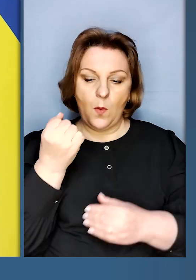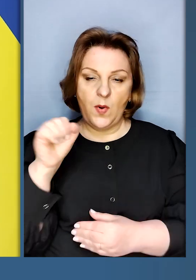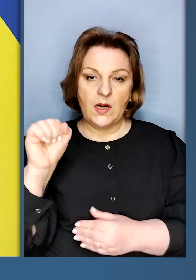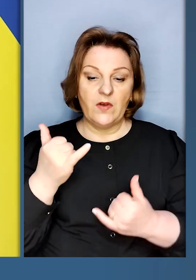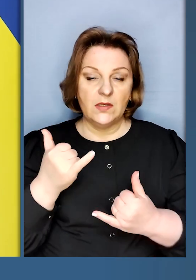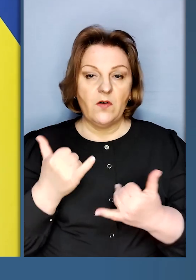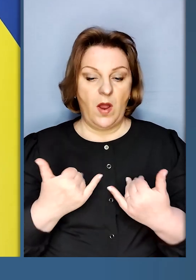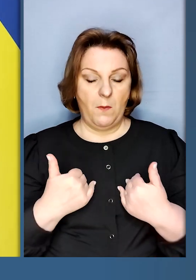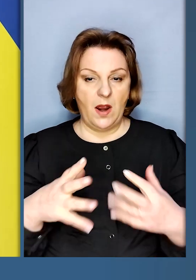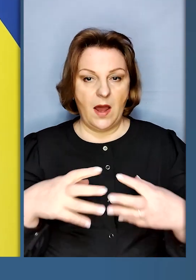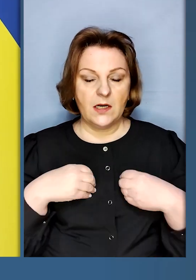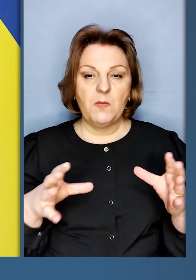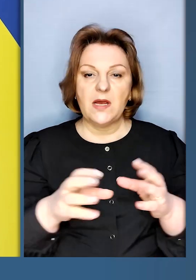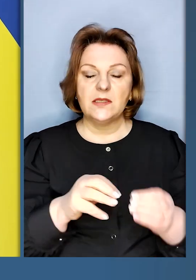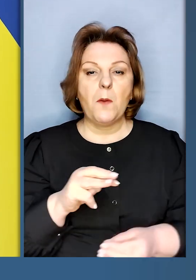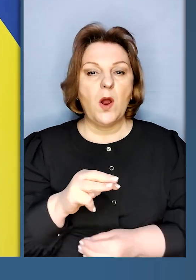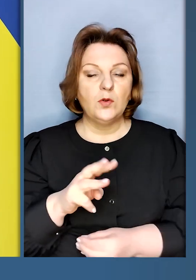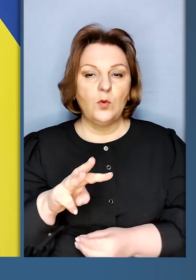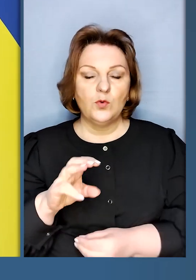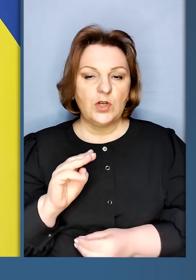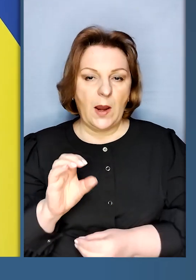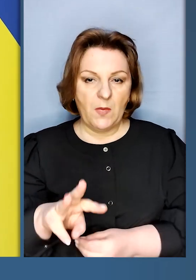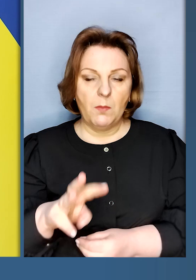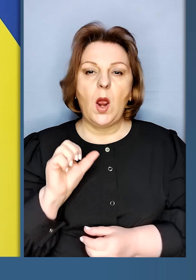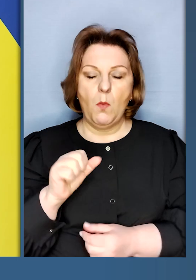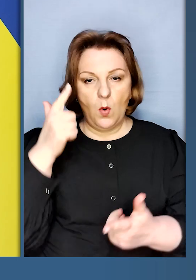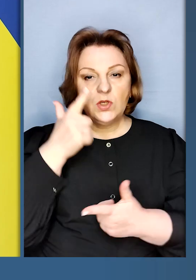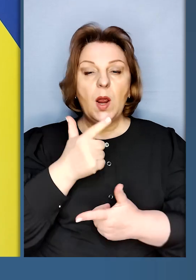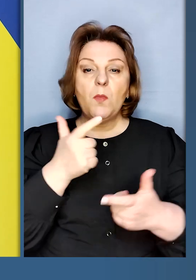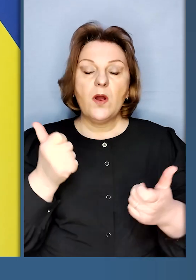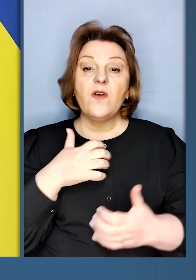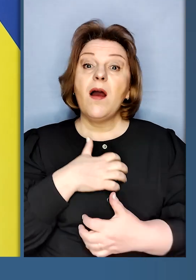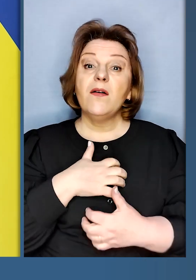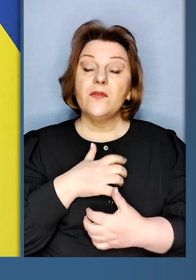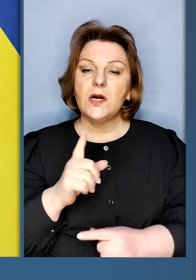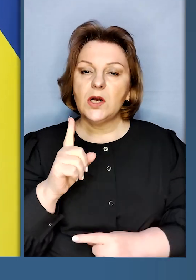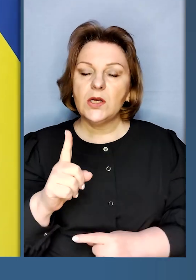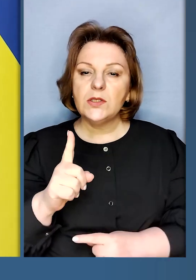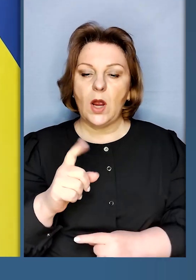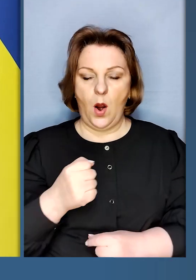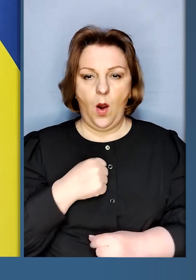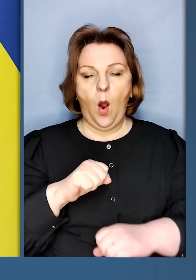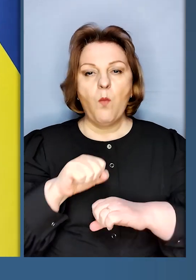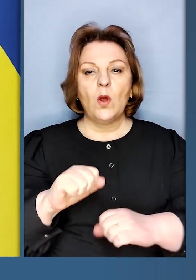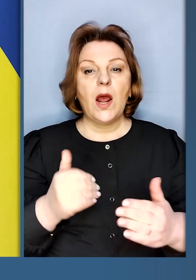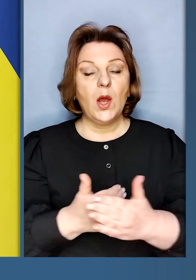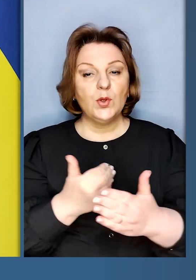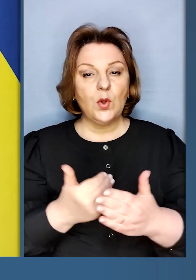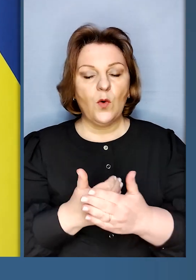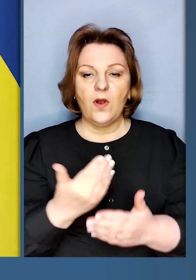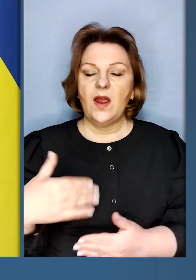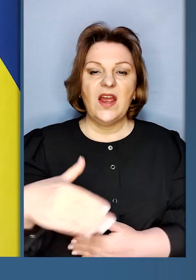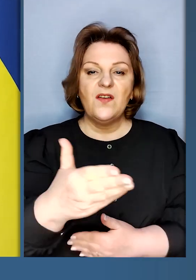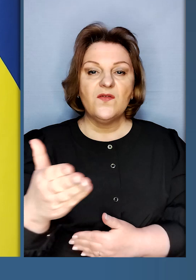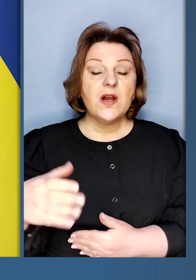сьогодні ми разом з Матеушем можемо повідомити важливі оборонні новини. І ви